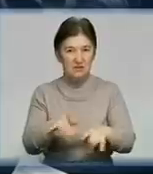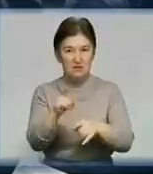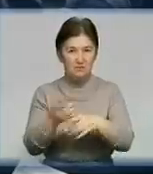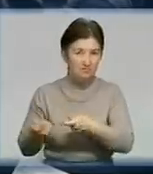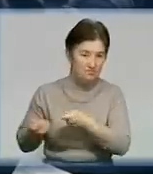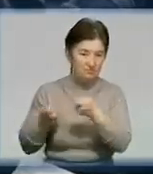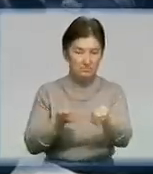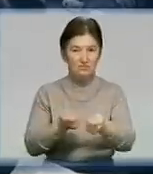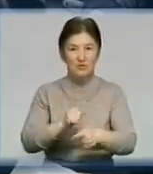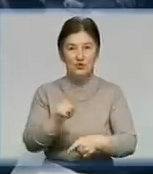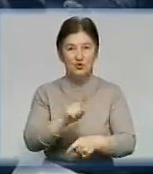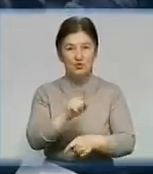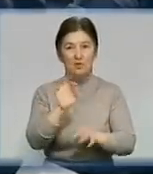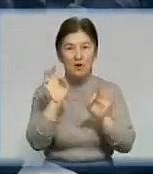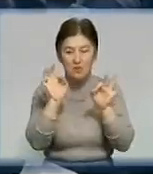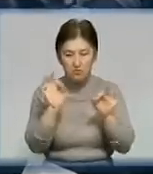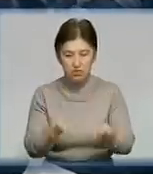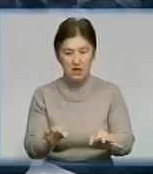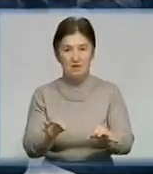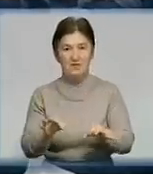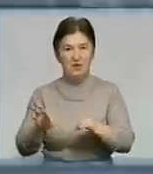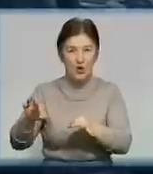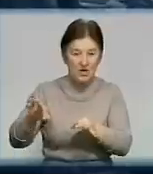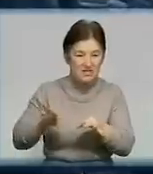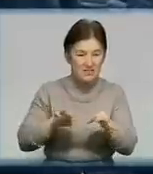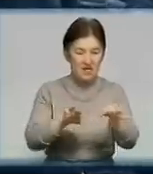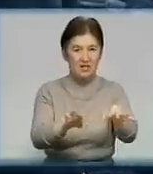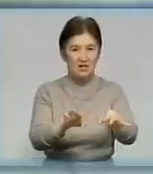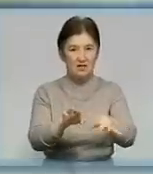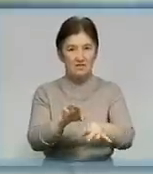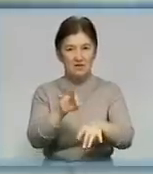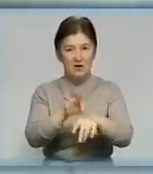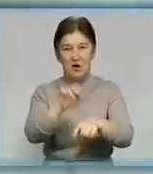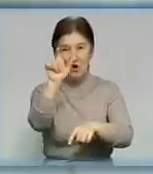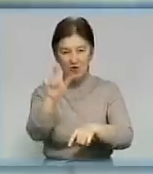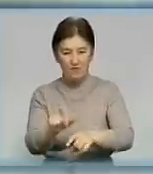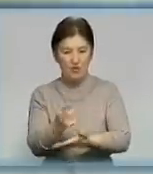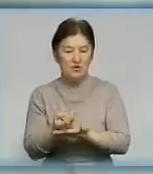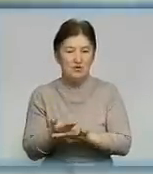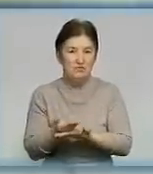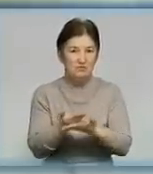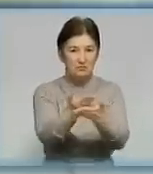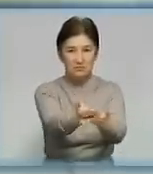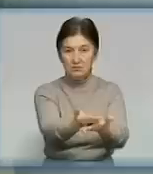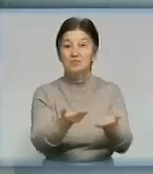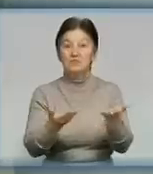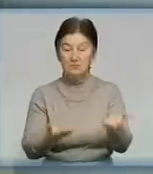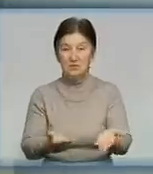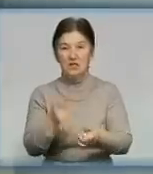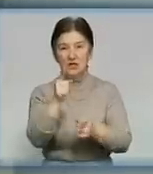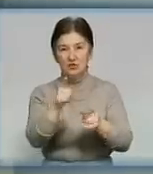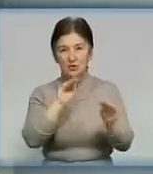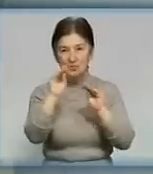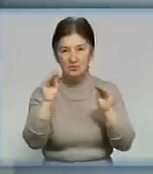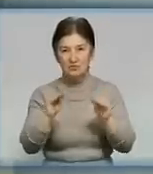хворих. Для того, щоб можна було правильно заїхати і правильно вигрузити хворого. Саме ж приймальне відділення теж змінюється. Тут обладнають